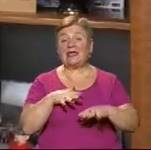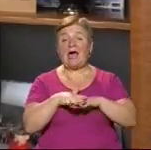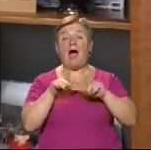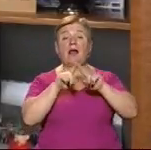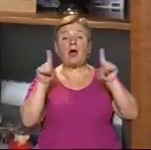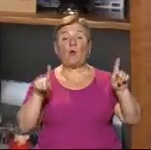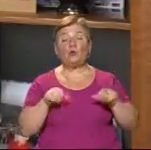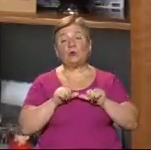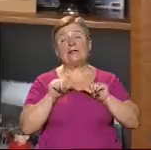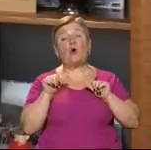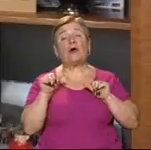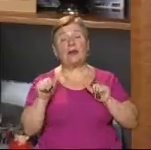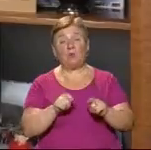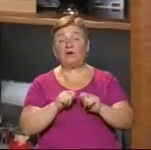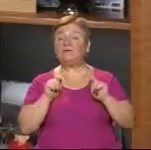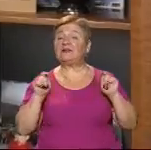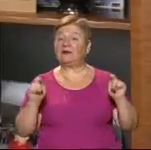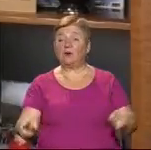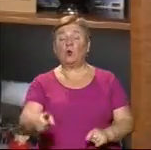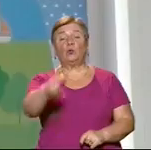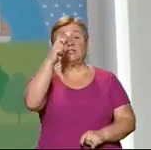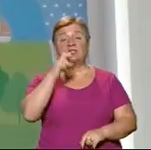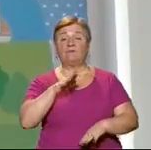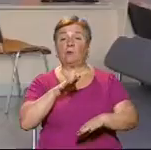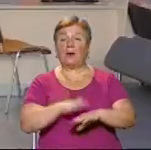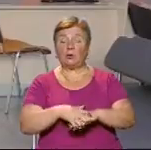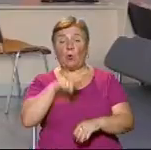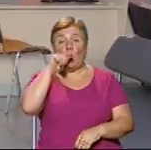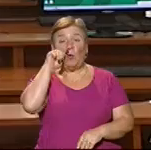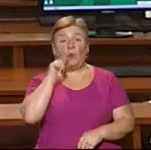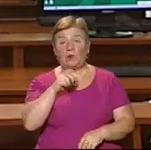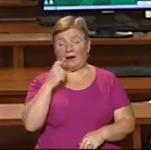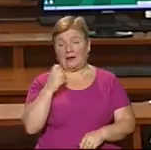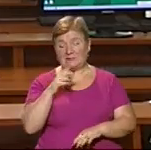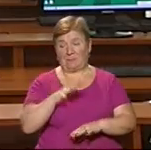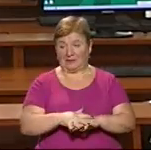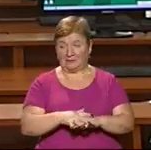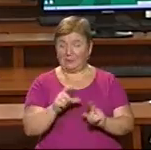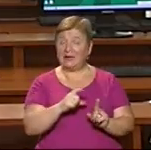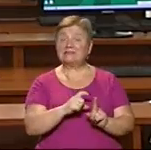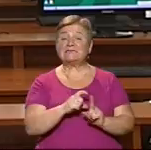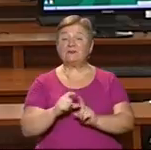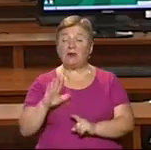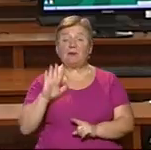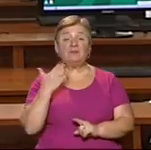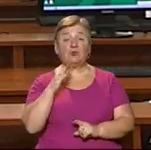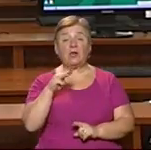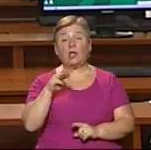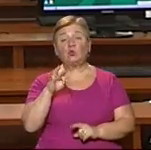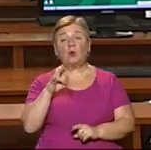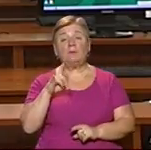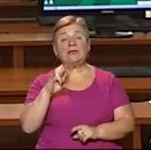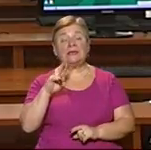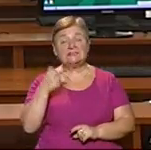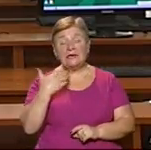сплачується на окремо відкритий рахунок в Державному банку «Укргазбанк» За словами Вікторії Томенець, якщо